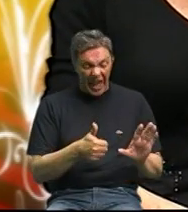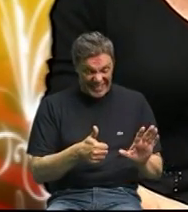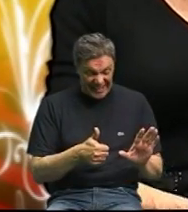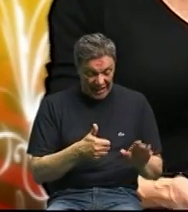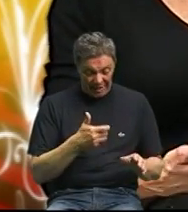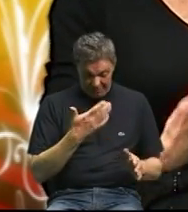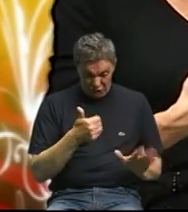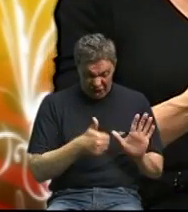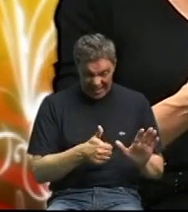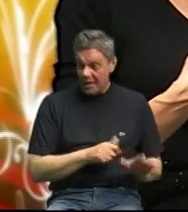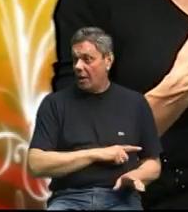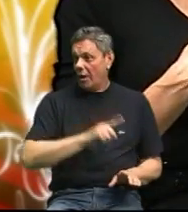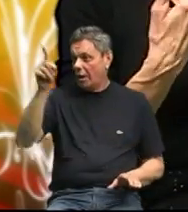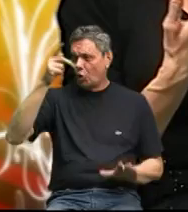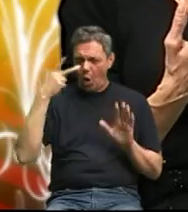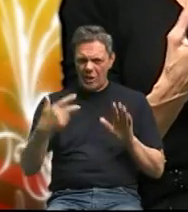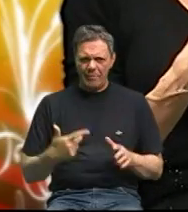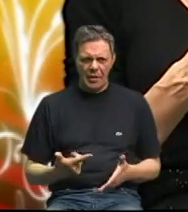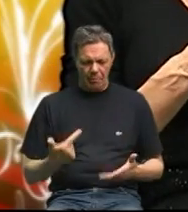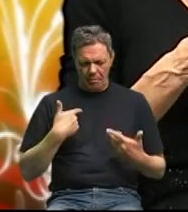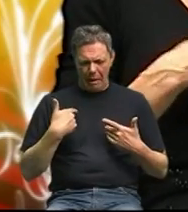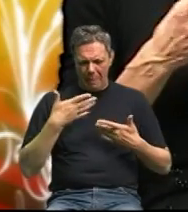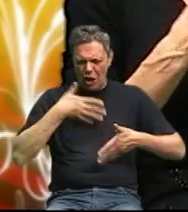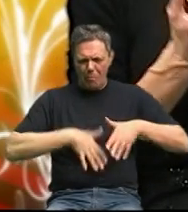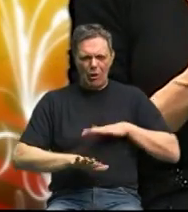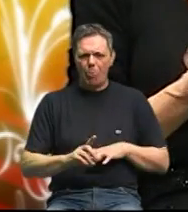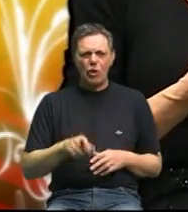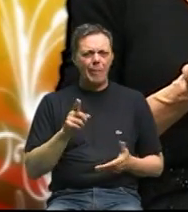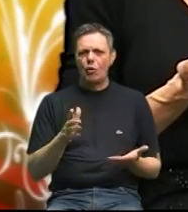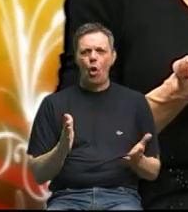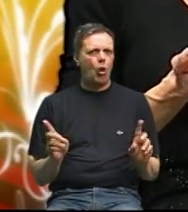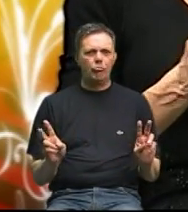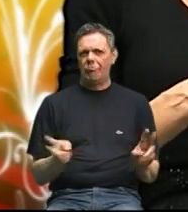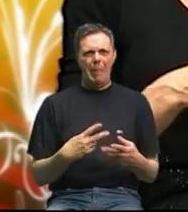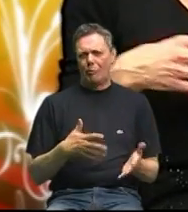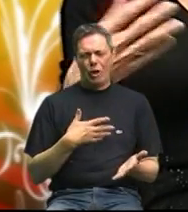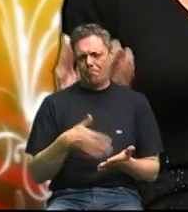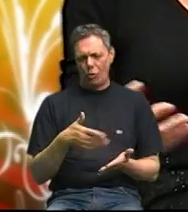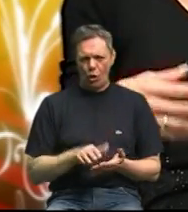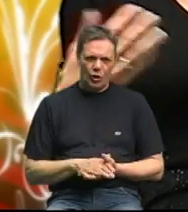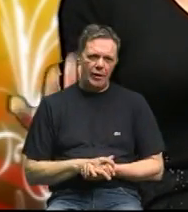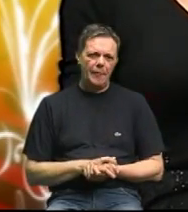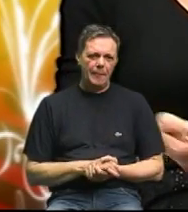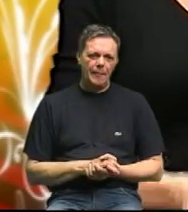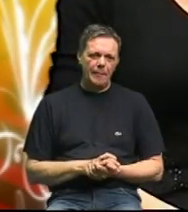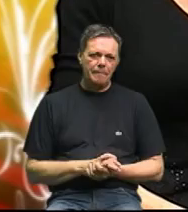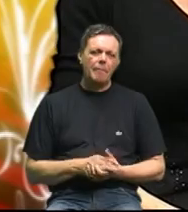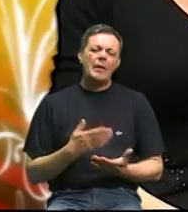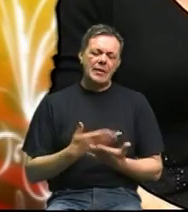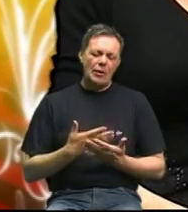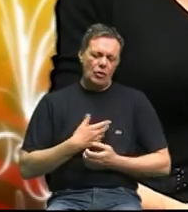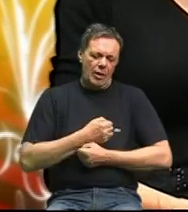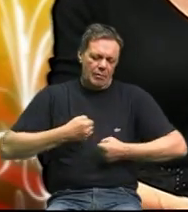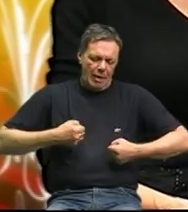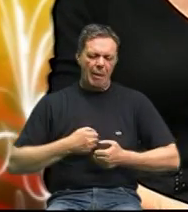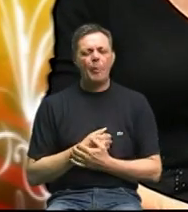je prestrašno i to naš metabolizm ne može nikako potrošiti i zbog toga se udebljava